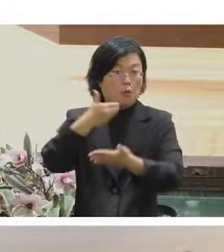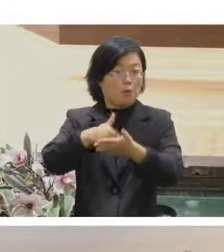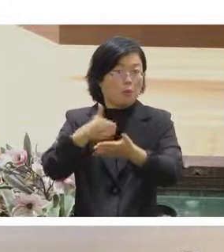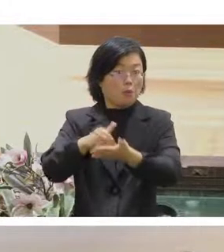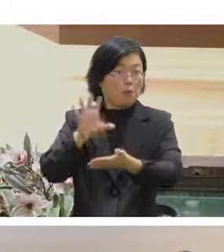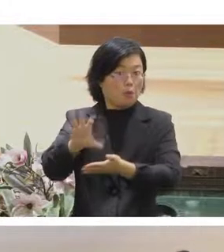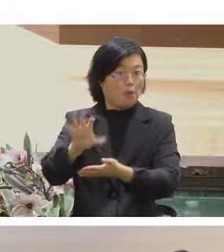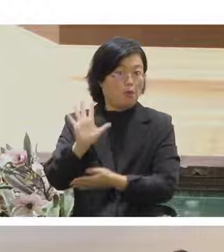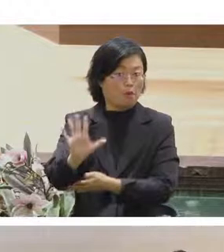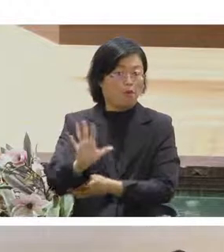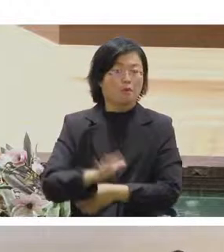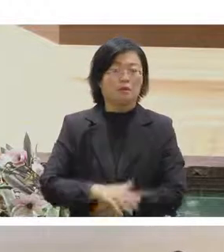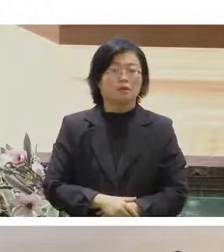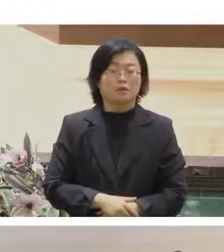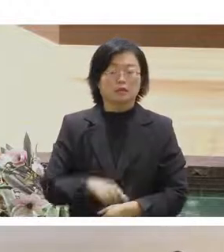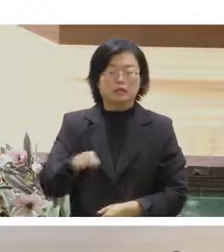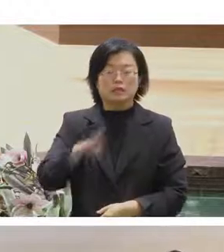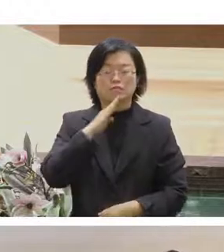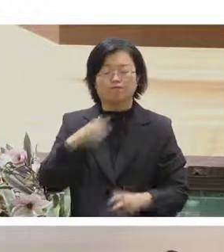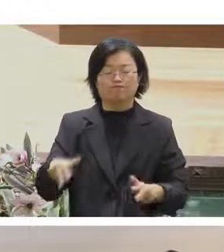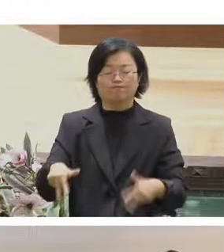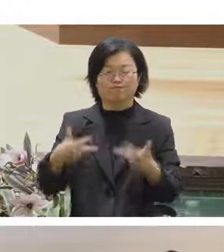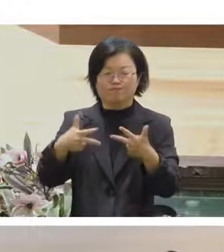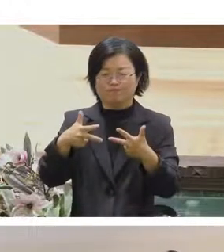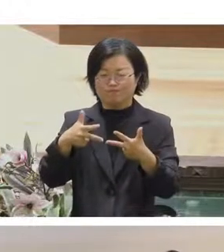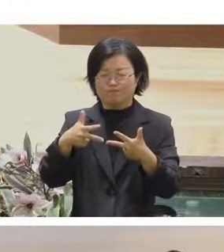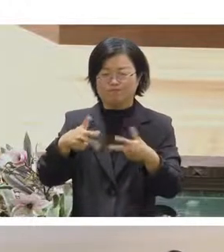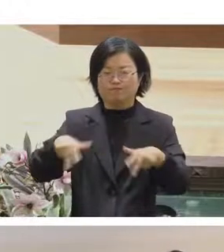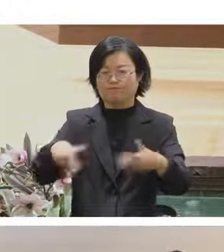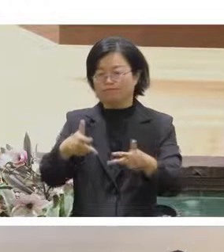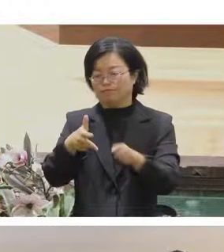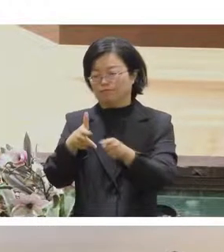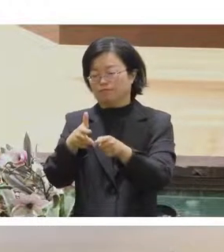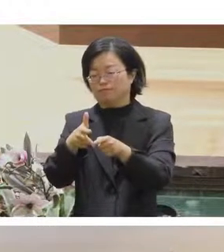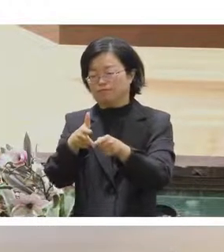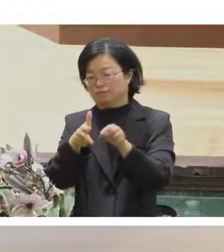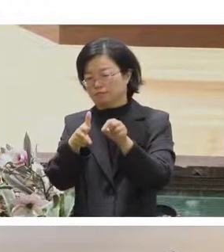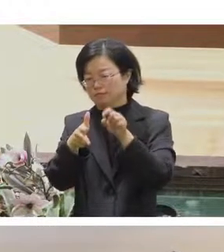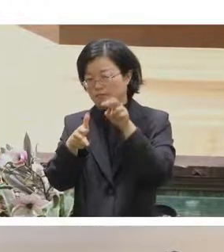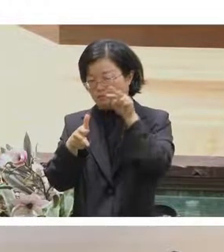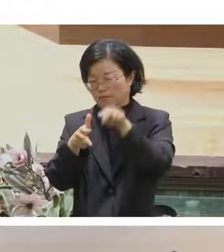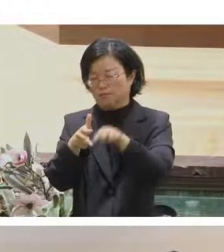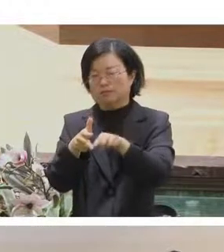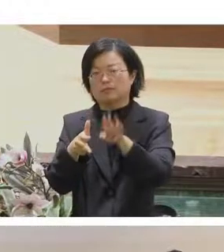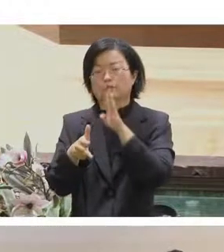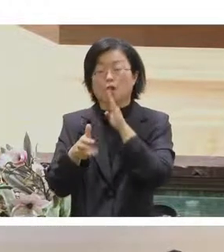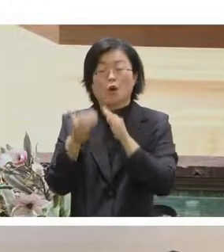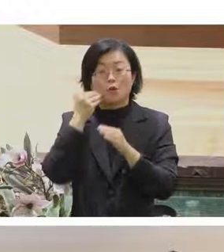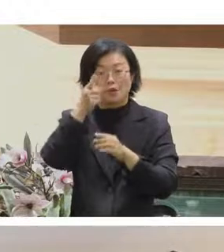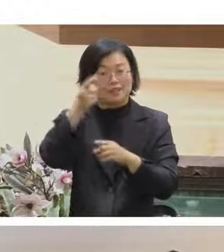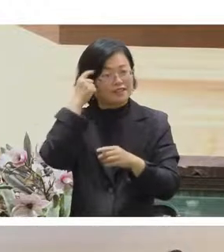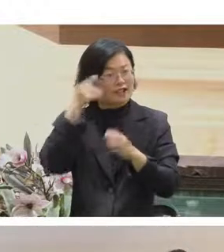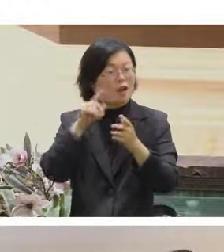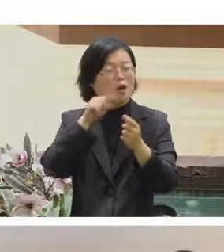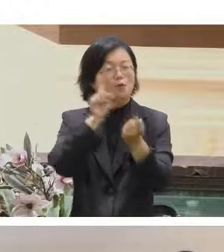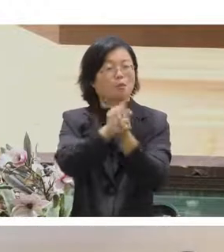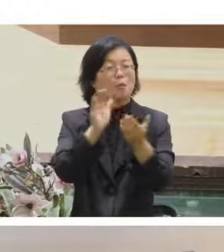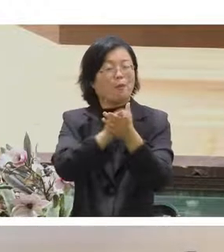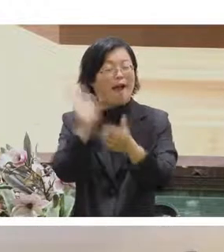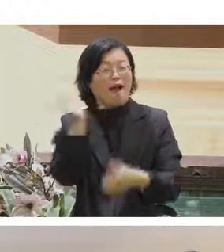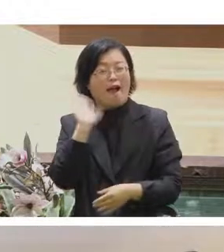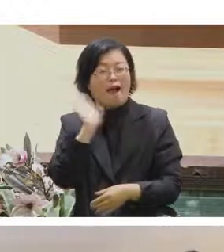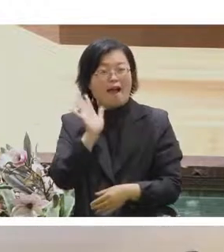像其實那就是他的視訊鏡頭所以如果你想要跟朋友打招呼讓大家看到中之人的時候